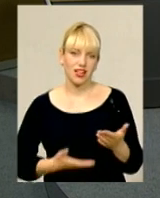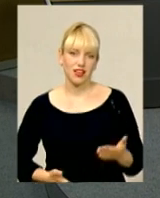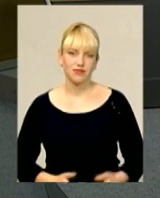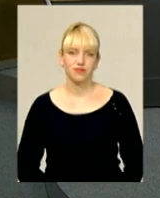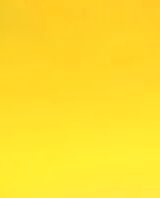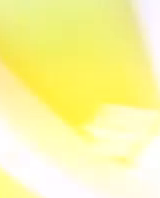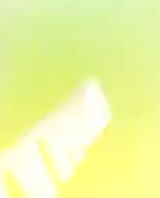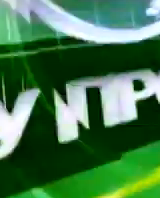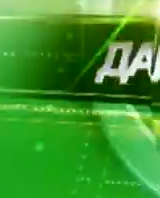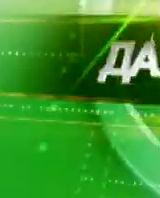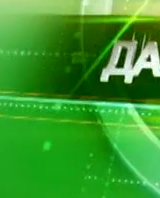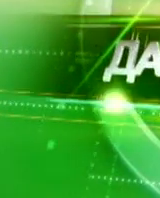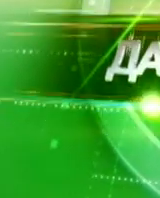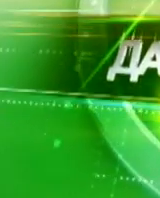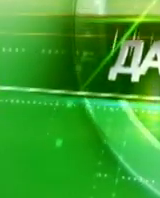далі.